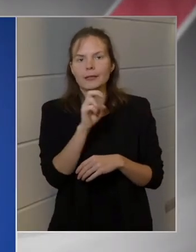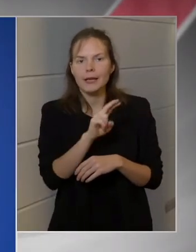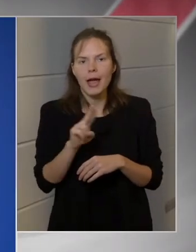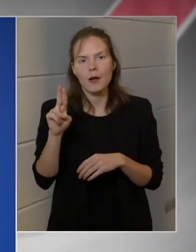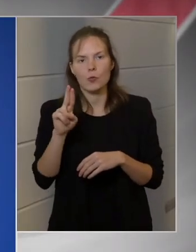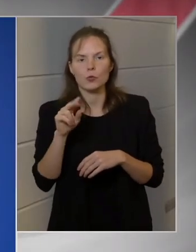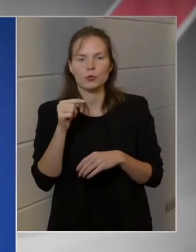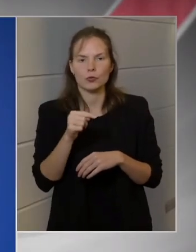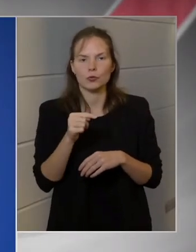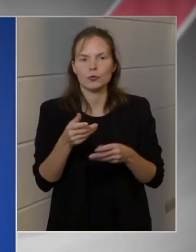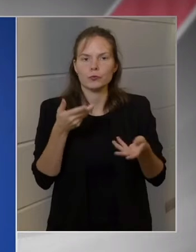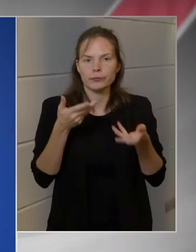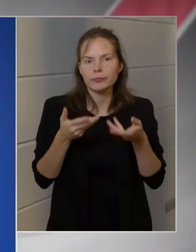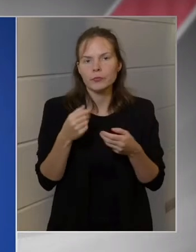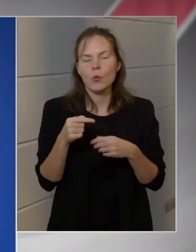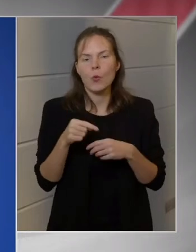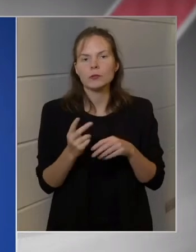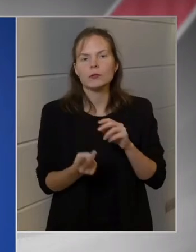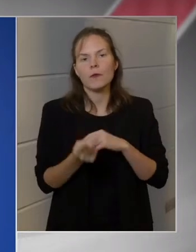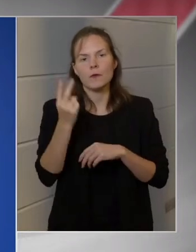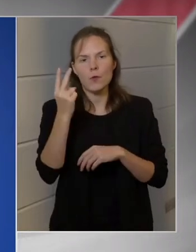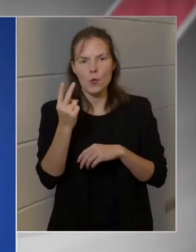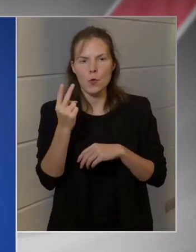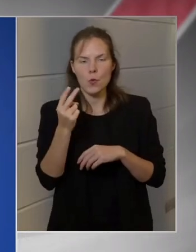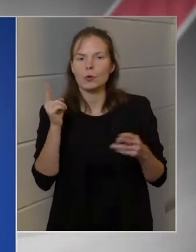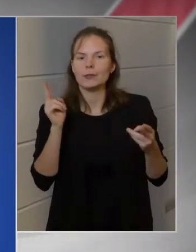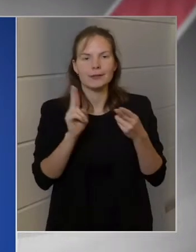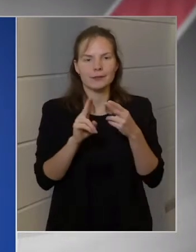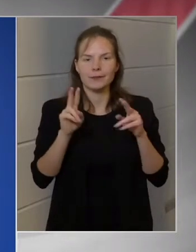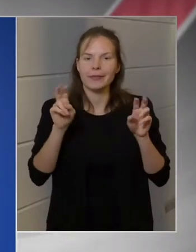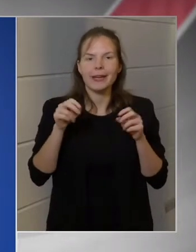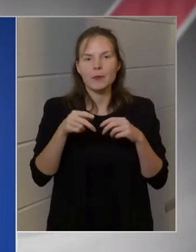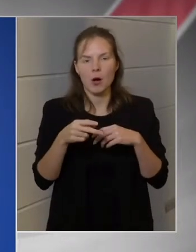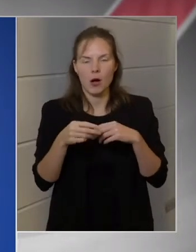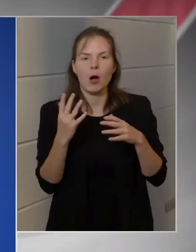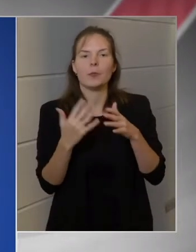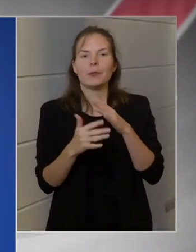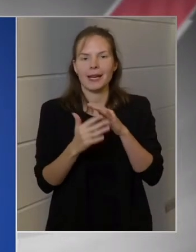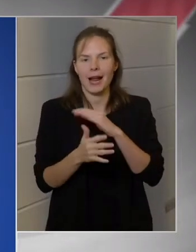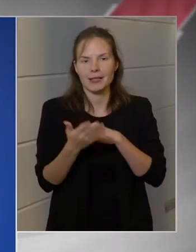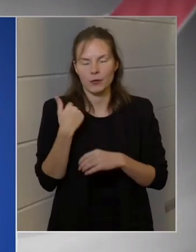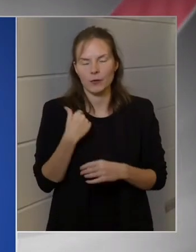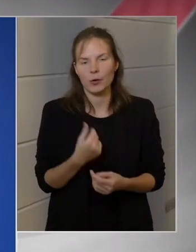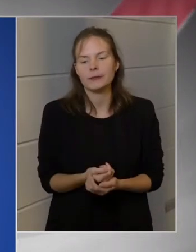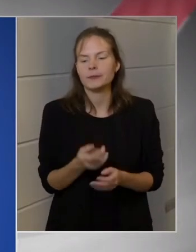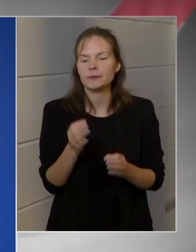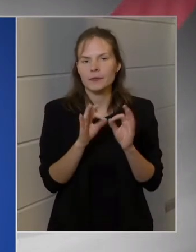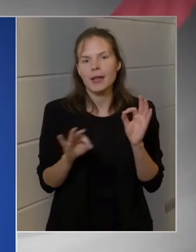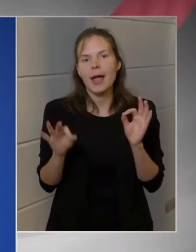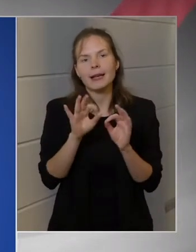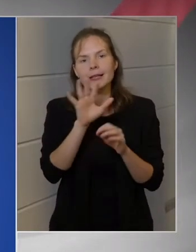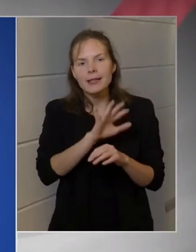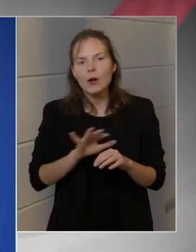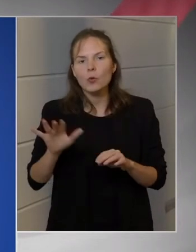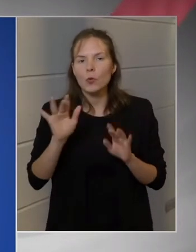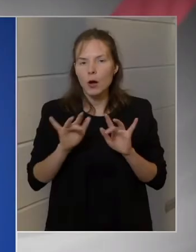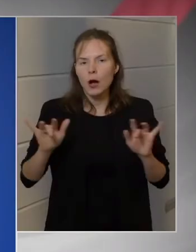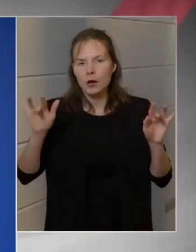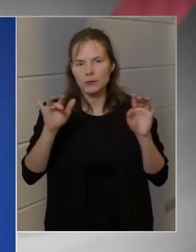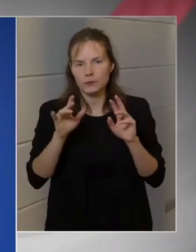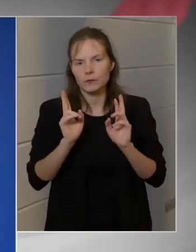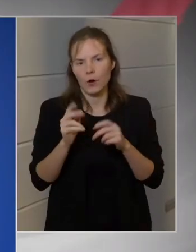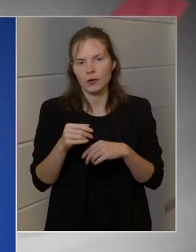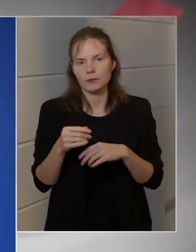súlytalálkozó, ahol az egyik fő téma a migráció volt. Egész Európában a migrációs nyomás